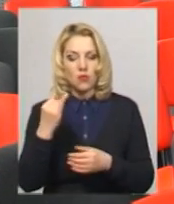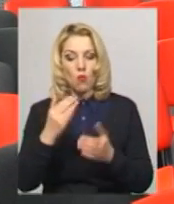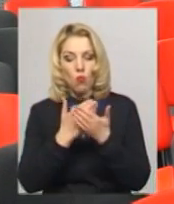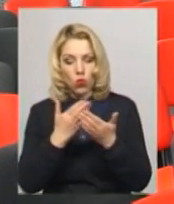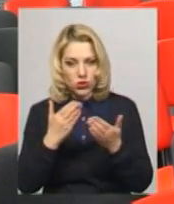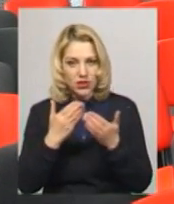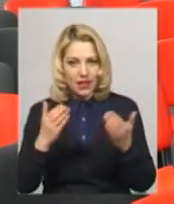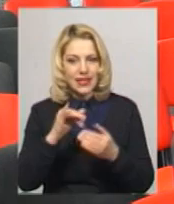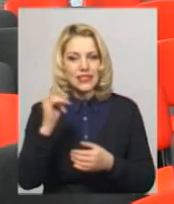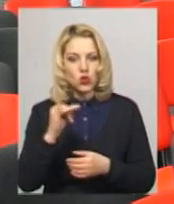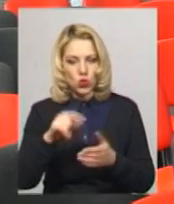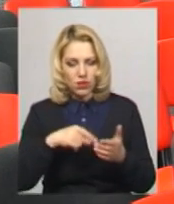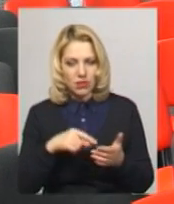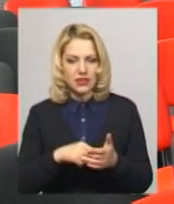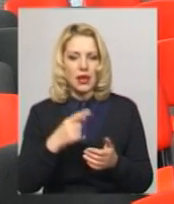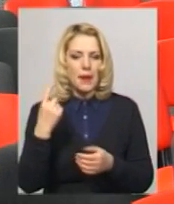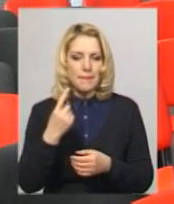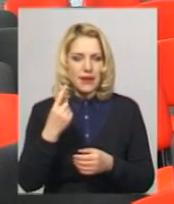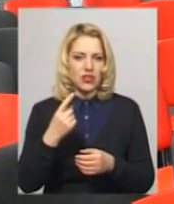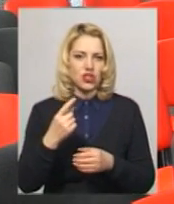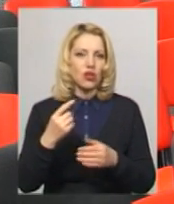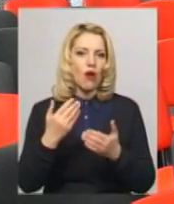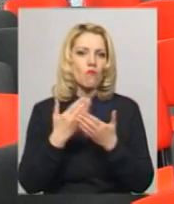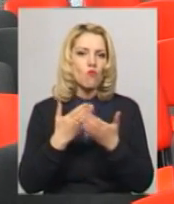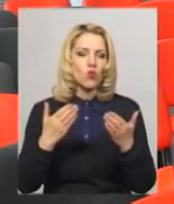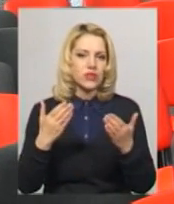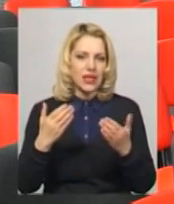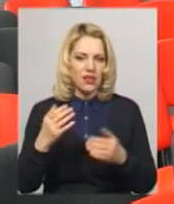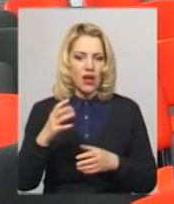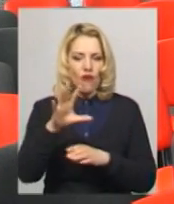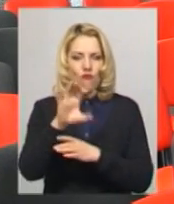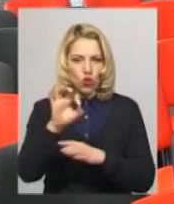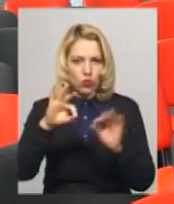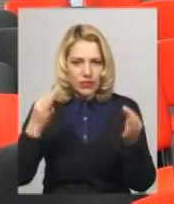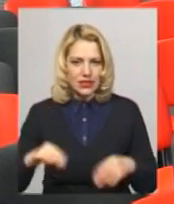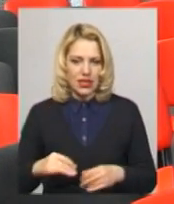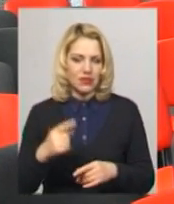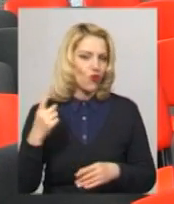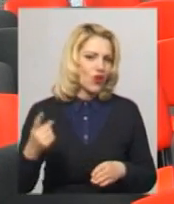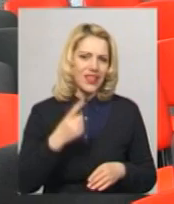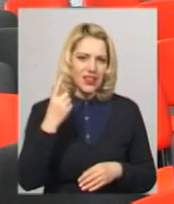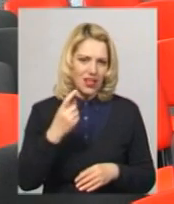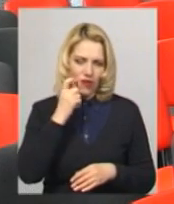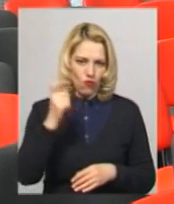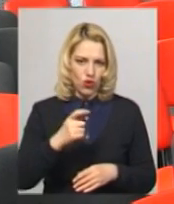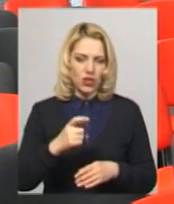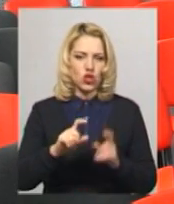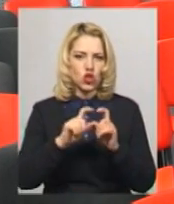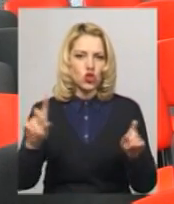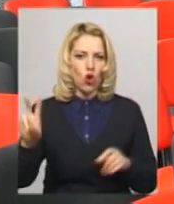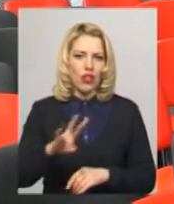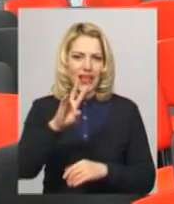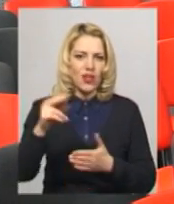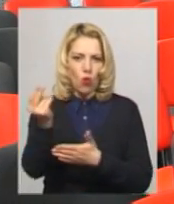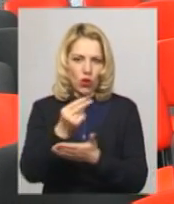перший в Україні музей-студія фотомистецтва, єдину в Україні школу іконопису Нікош,